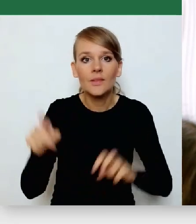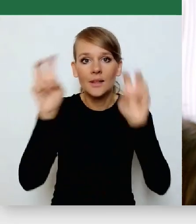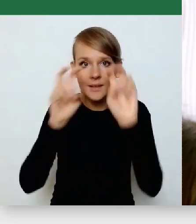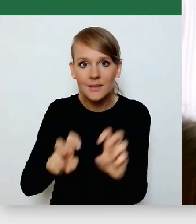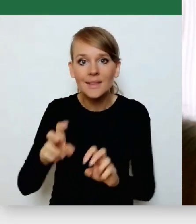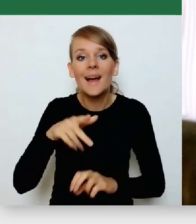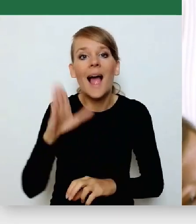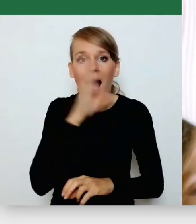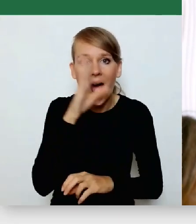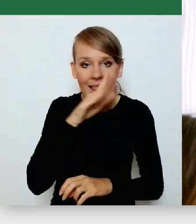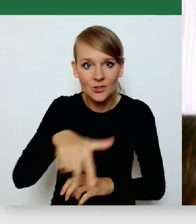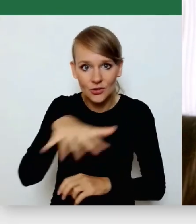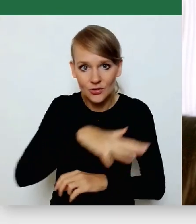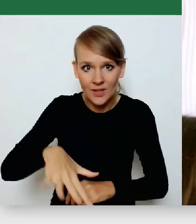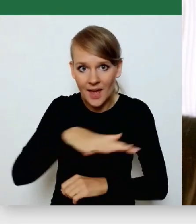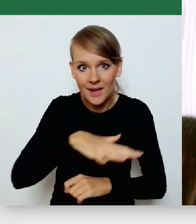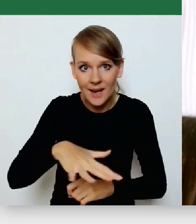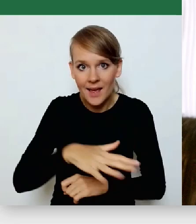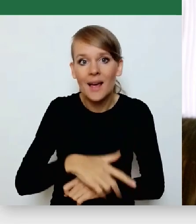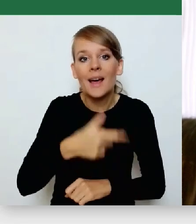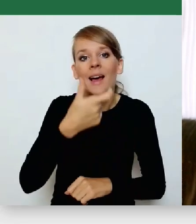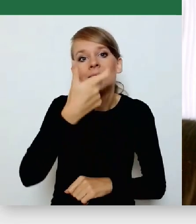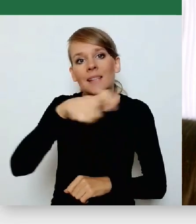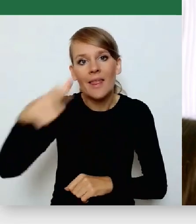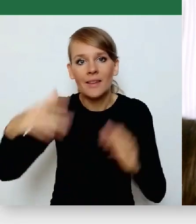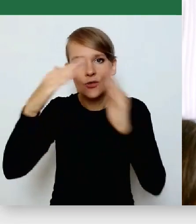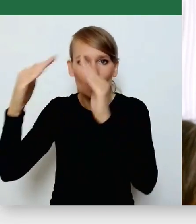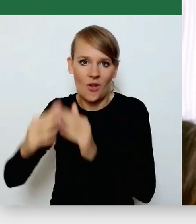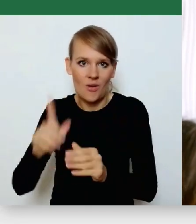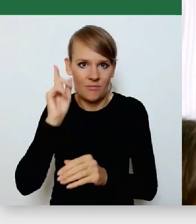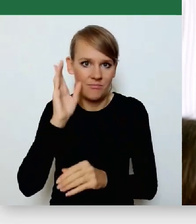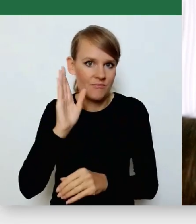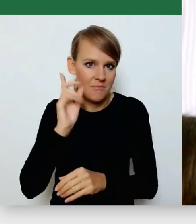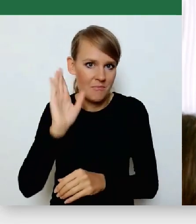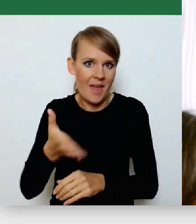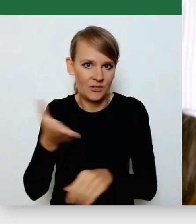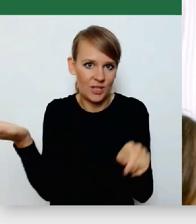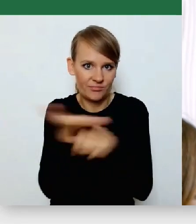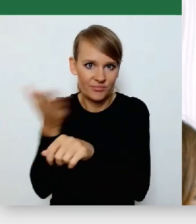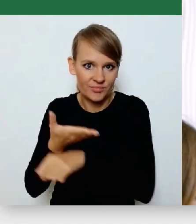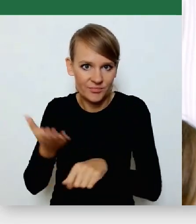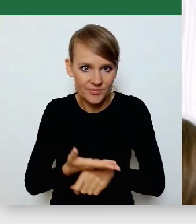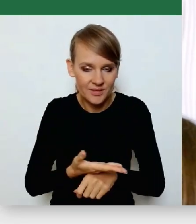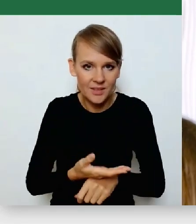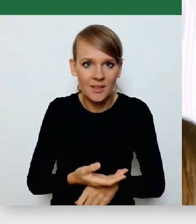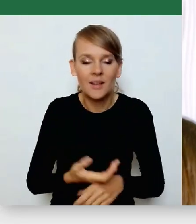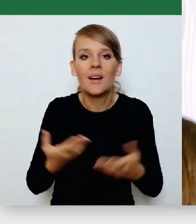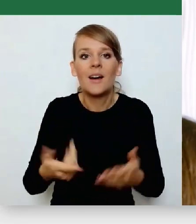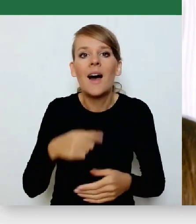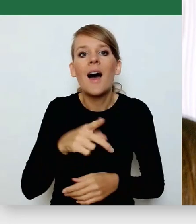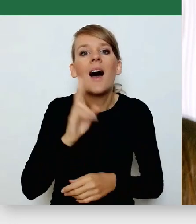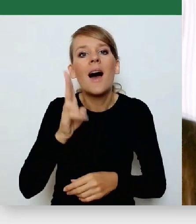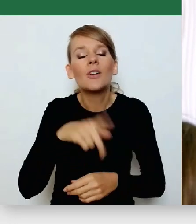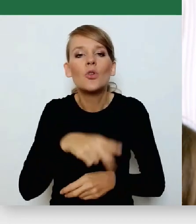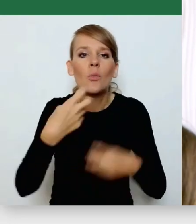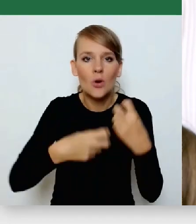terenie właśnie, że kilkaset domów do wyburzenia. I zaraz będą się z tym mierzyć. Kto się mierzy z tym? Samorządy. Bo to